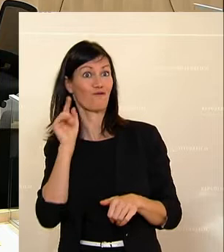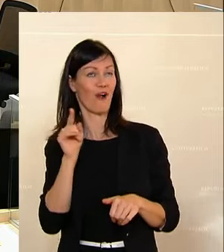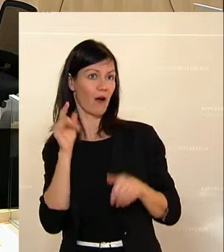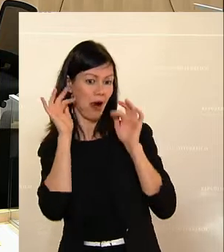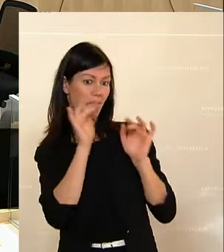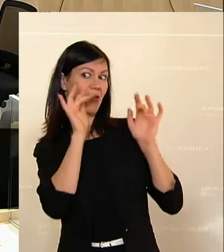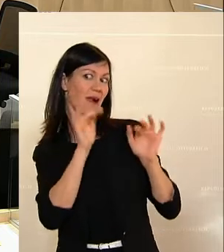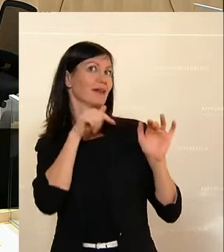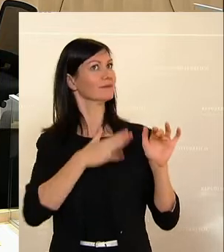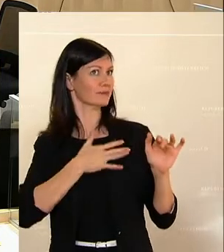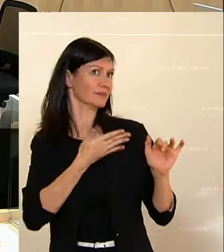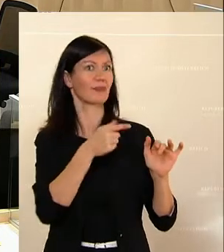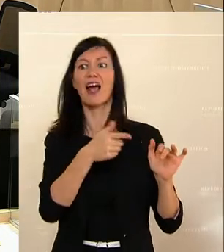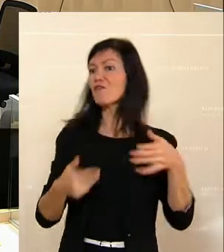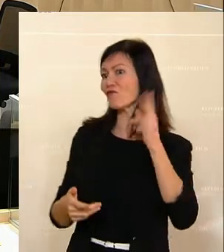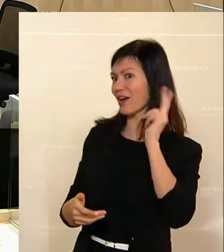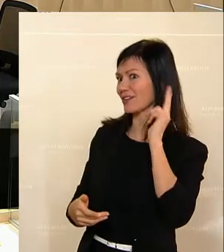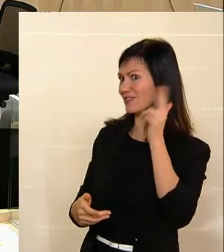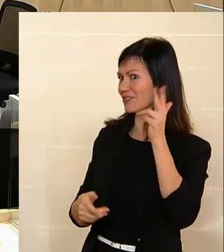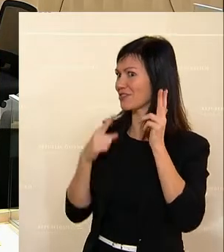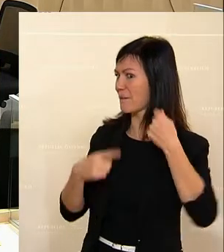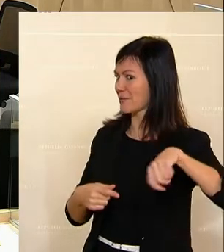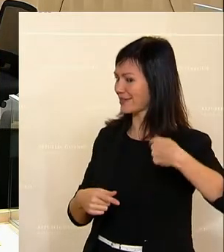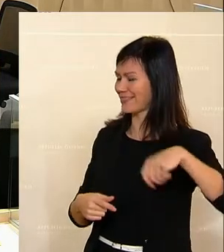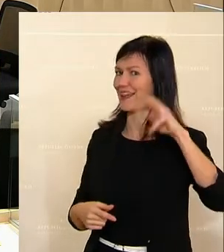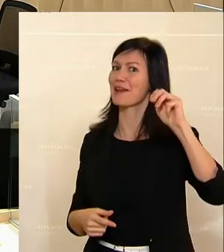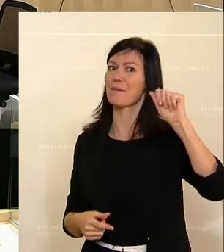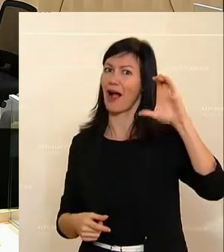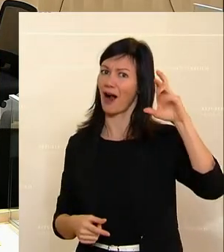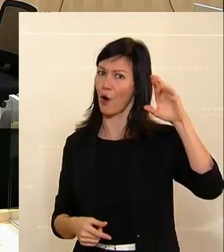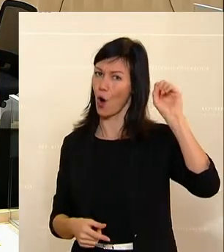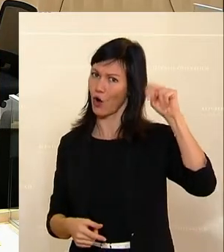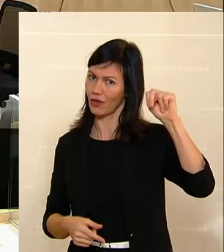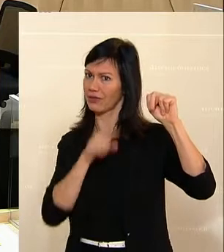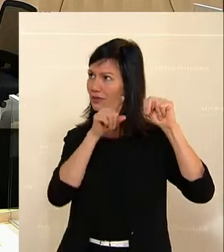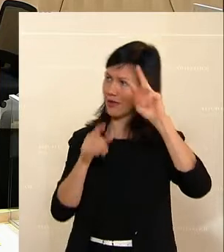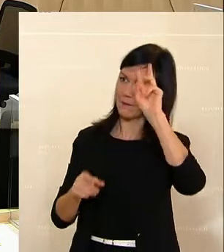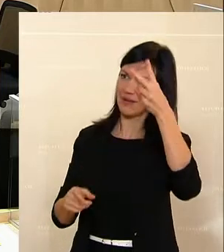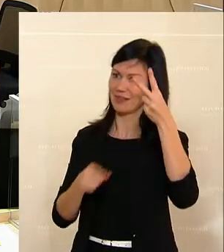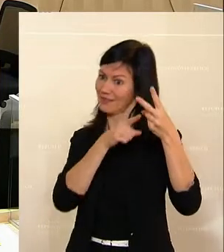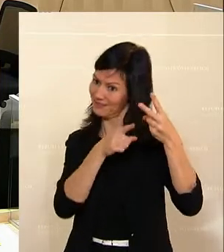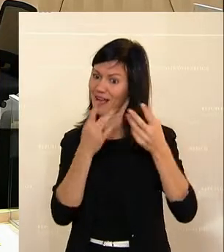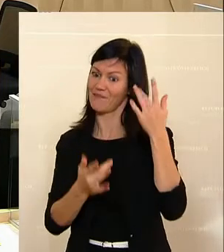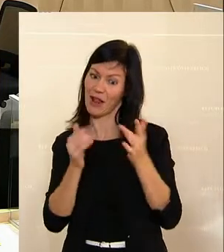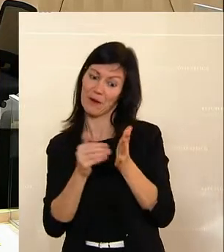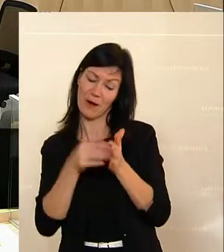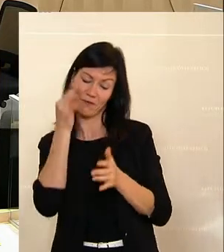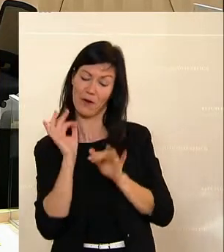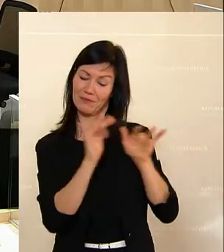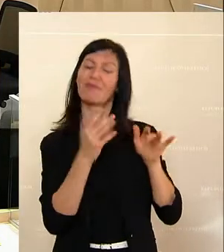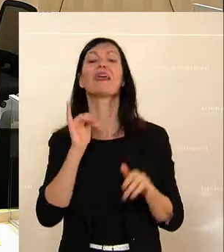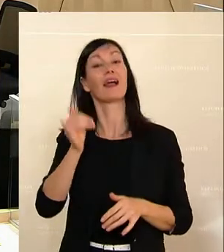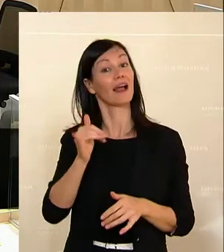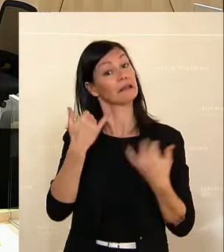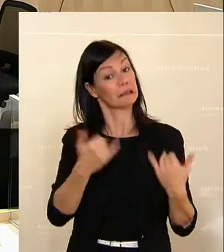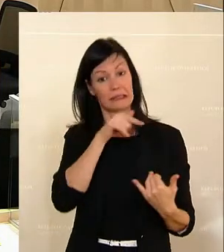Präsidenten Macron sozusagen ein bisschen umzustimmen. Der führt ja aktuell Wahlkampf und ich denke, das